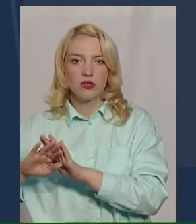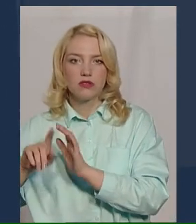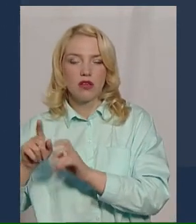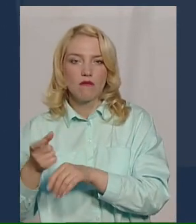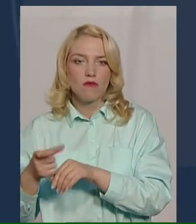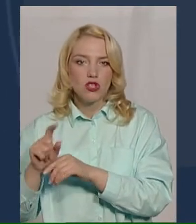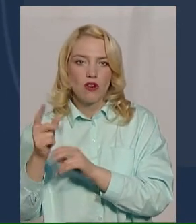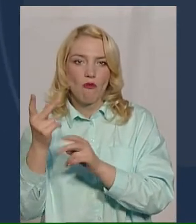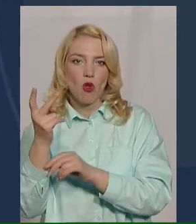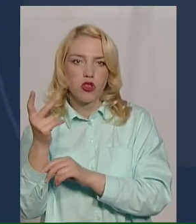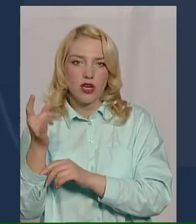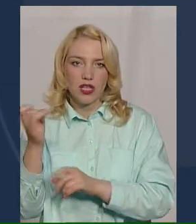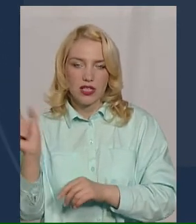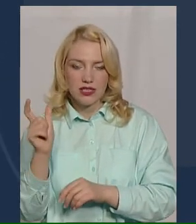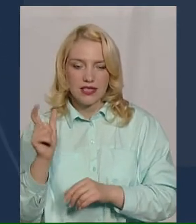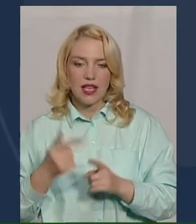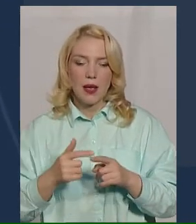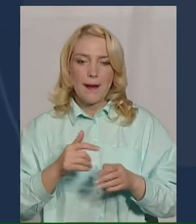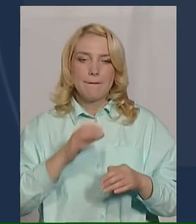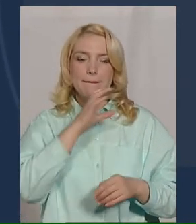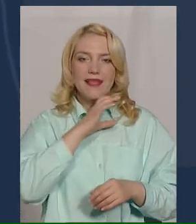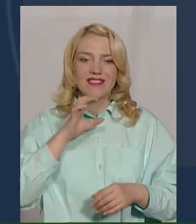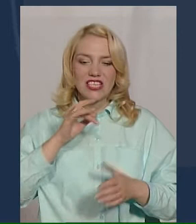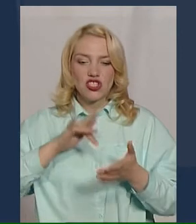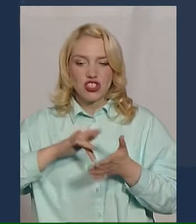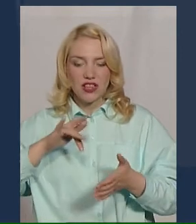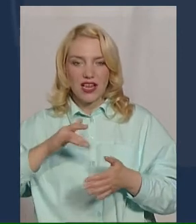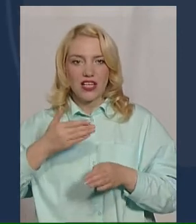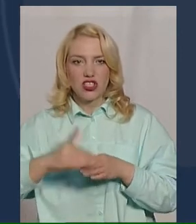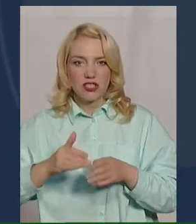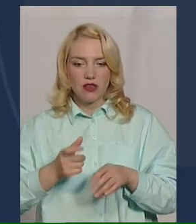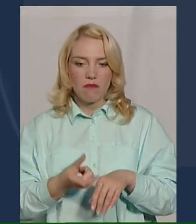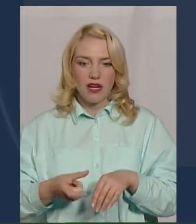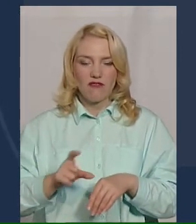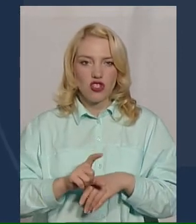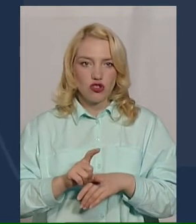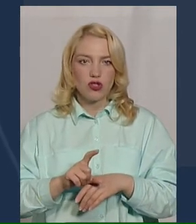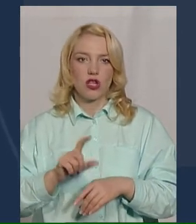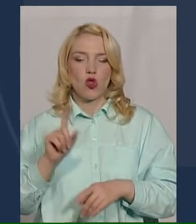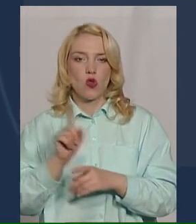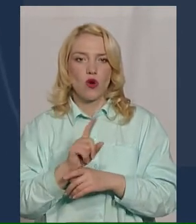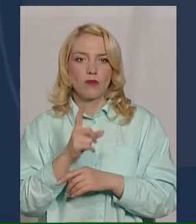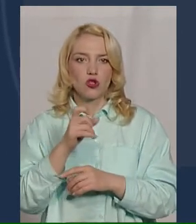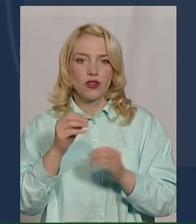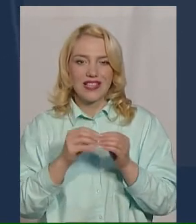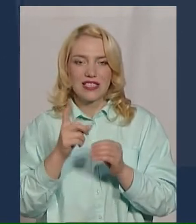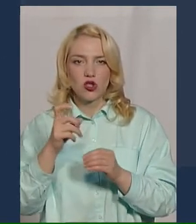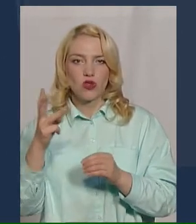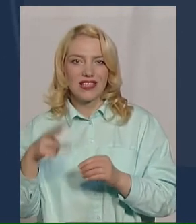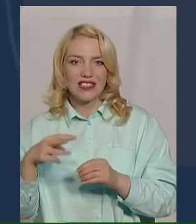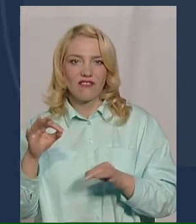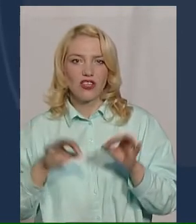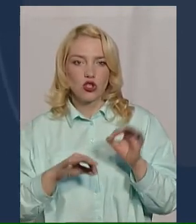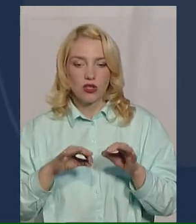Кільнічна та центральна частина області теж від перевищення норми на 110-130%. І в середньому по